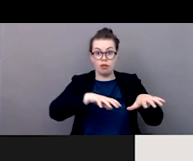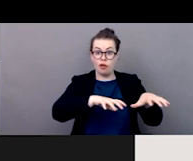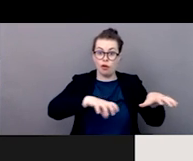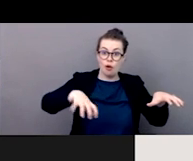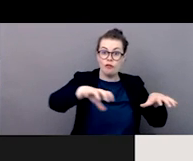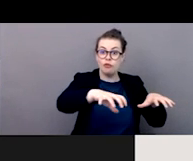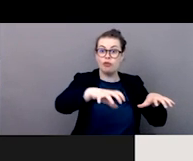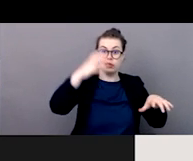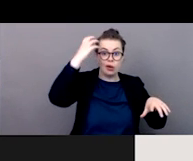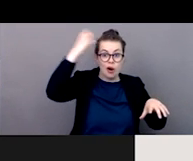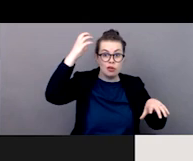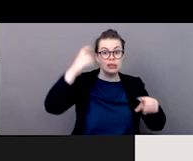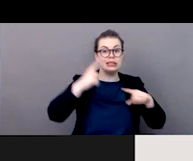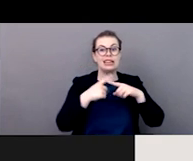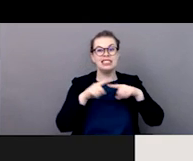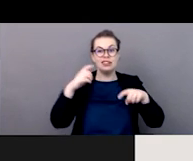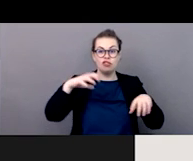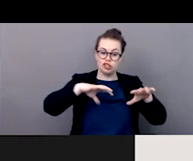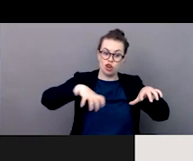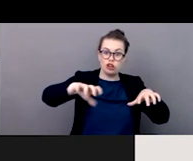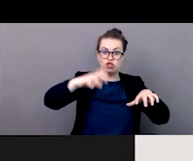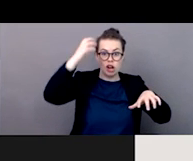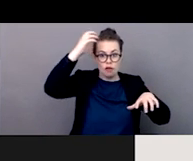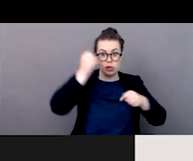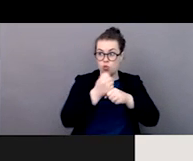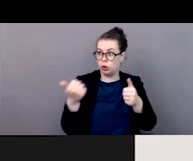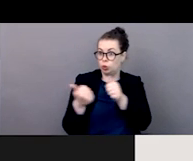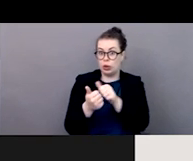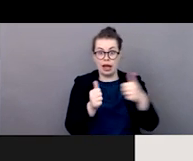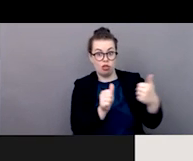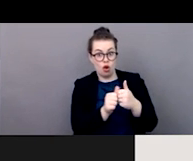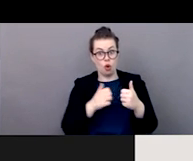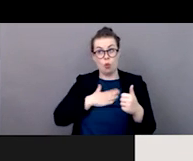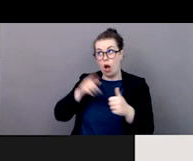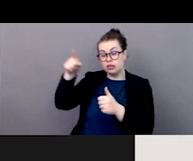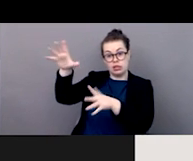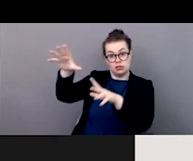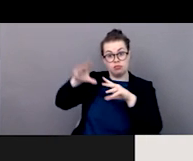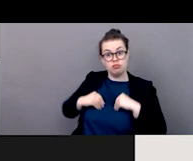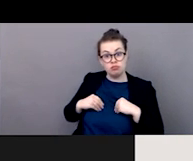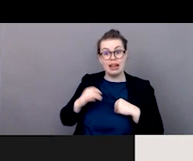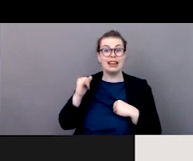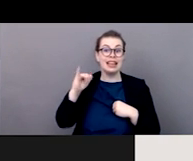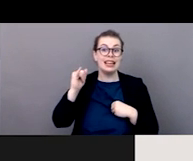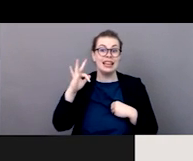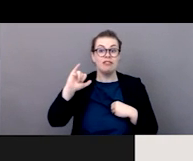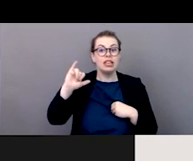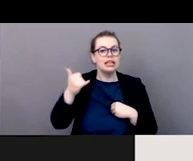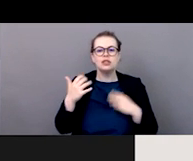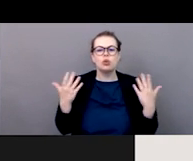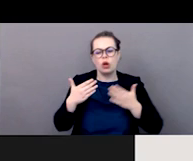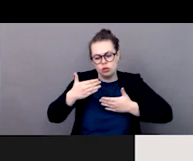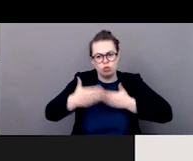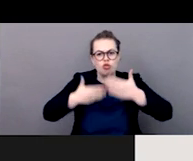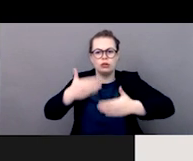plan gouvernemental intergouvernemental pour pouvoir adopter ce type de principe et si c'est le cas qu'est-ce que vous allez considérer comme étant un